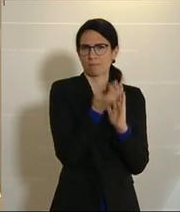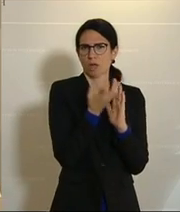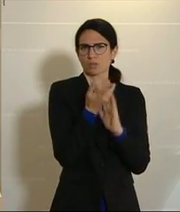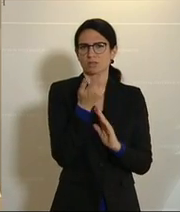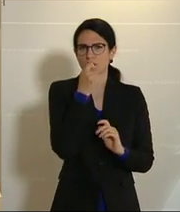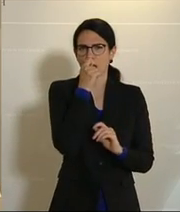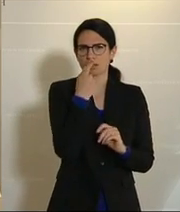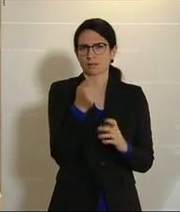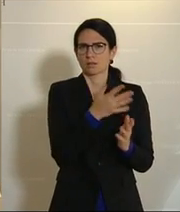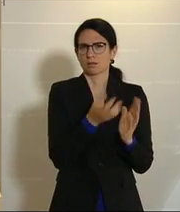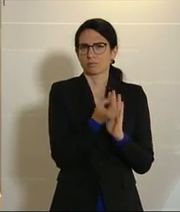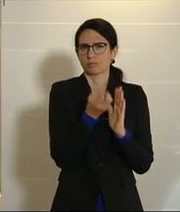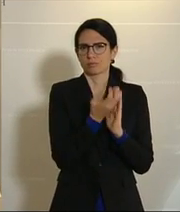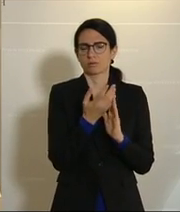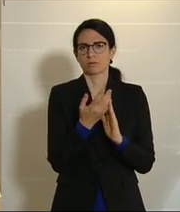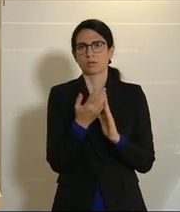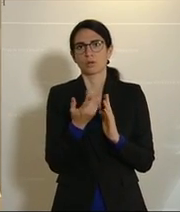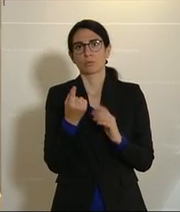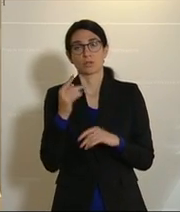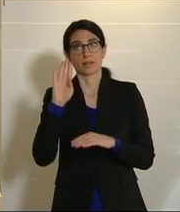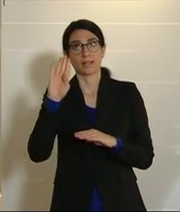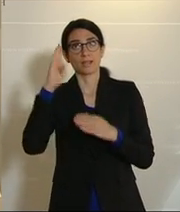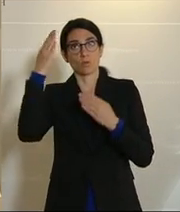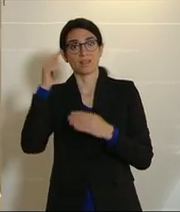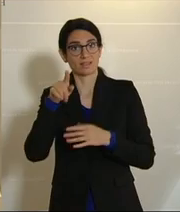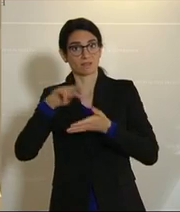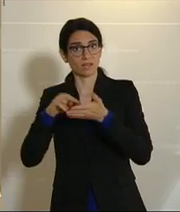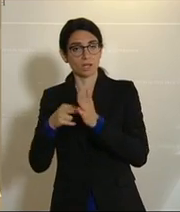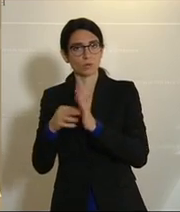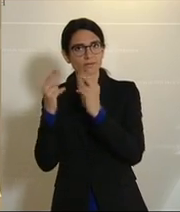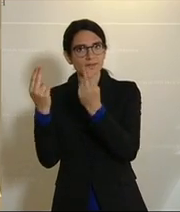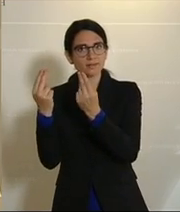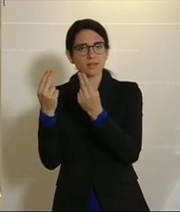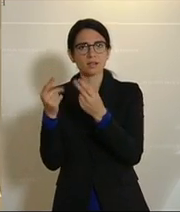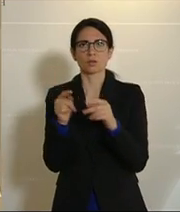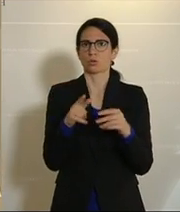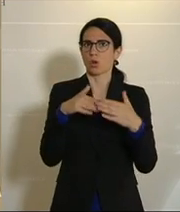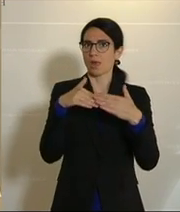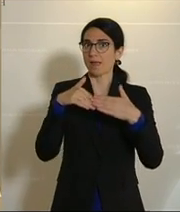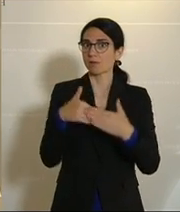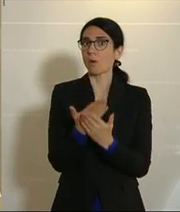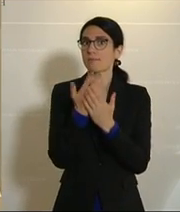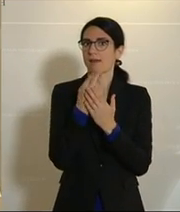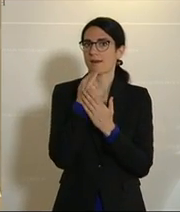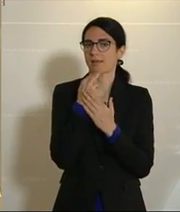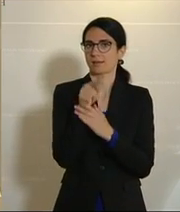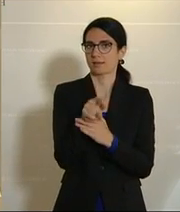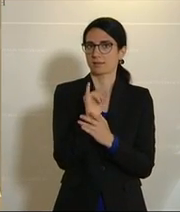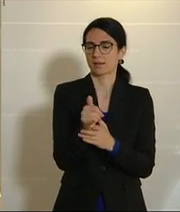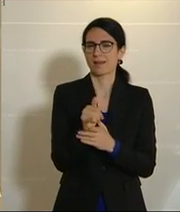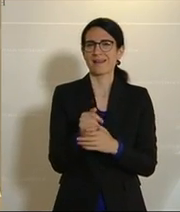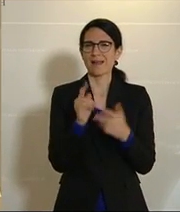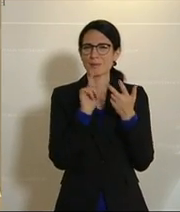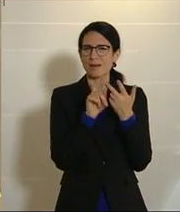abgesehen von innovativen Technologien, abgesehen von Umstieg auf erneuerbare Energien, ist es natürlich die